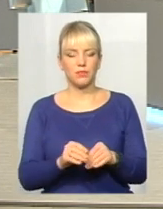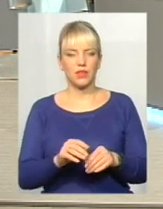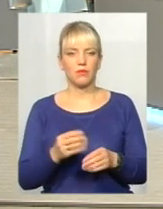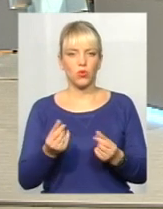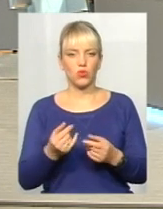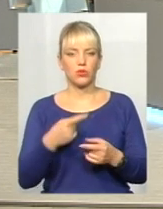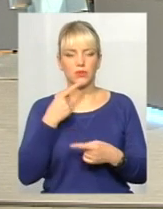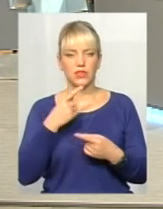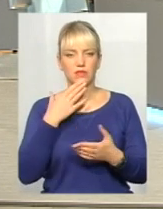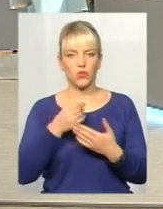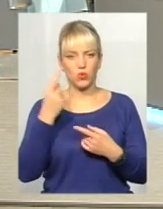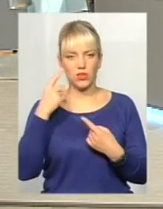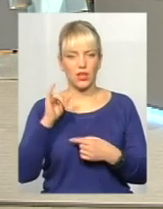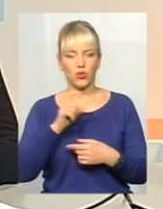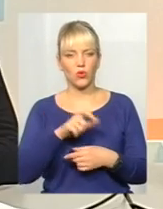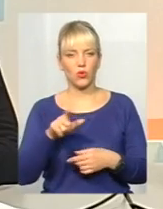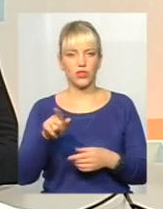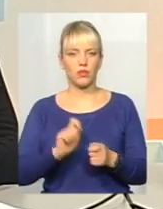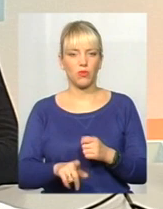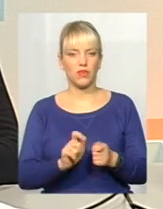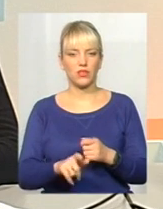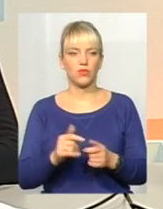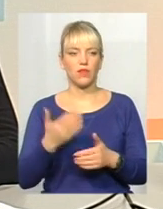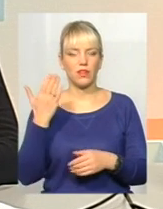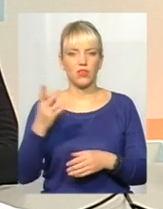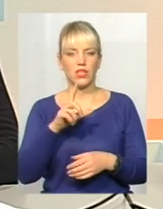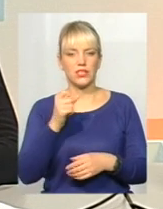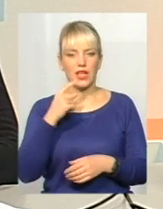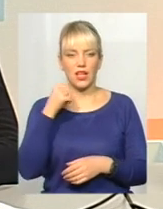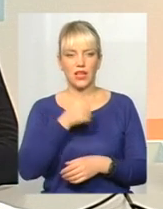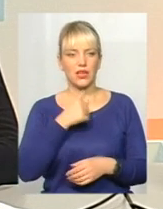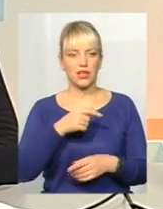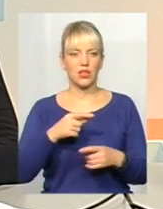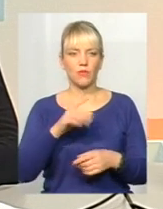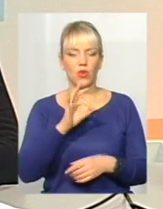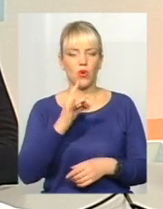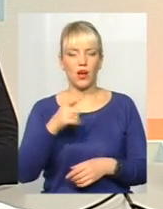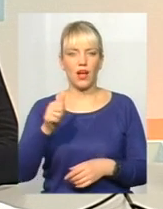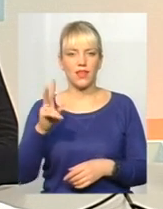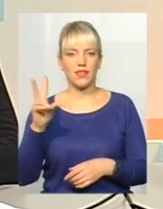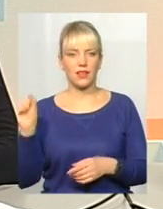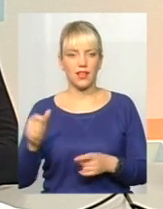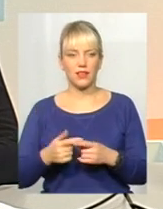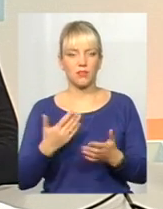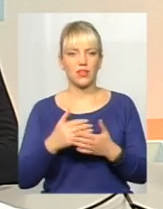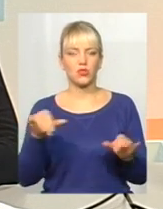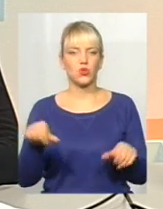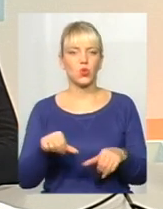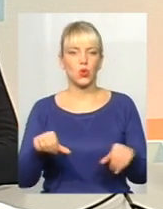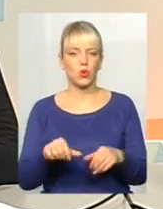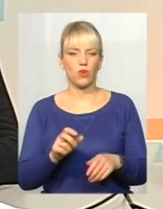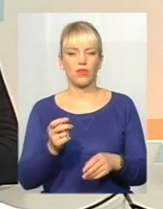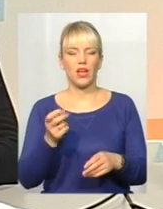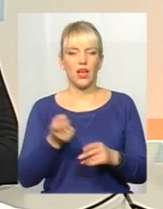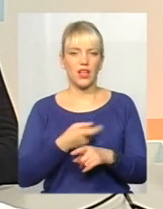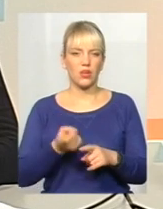сказали про свою ідею, і люди їх профінансували, і вони за рік органічного відходу, який столовий, де там йде картопля,